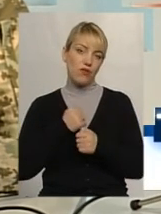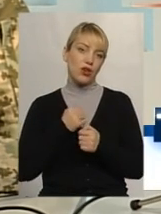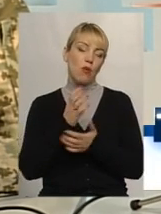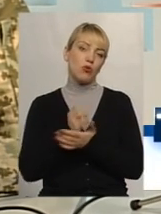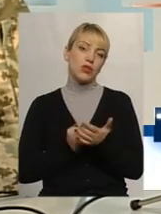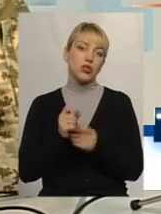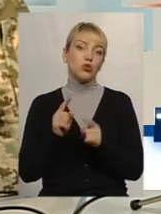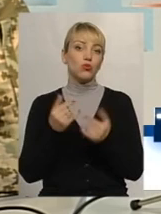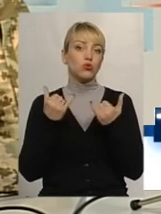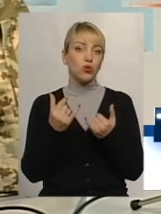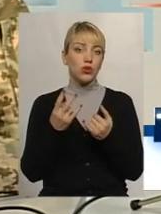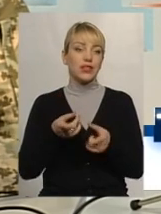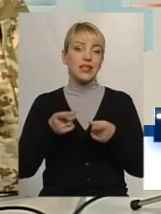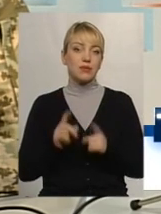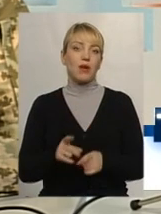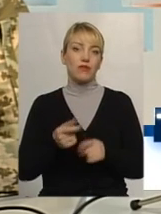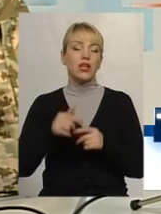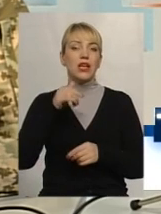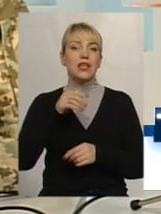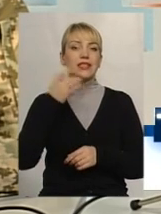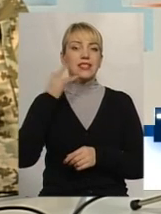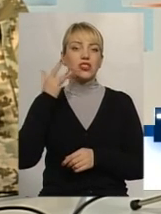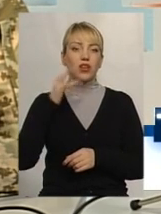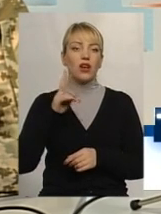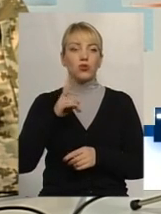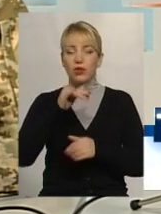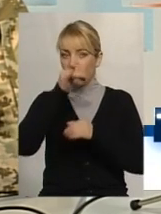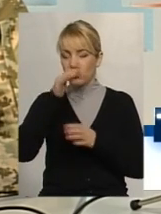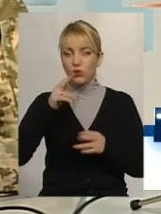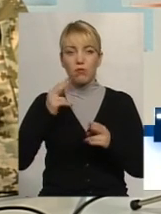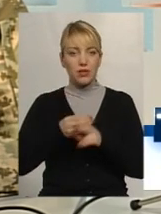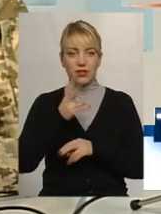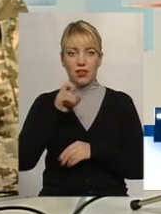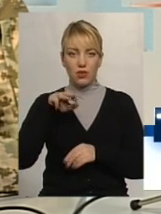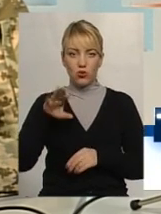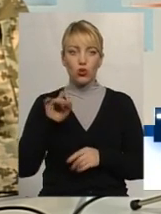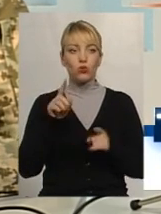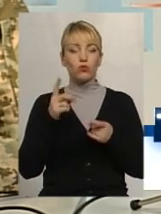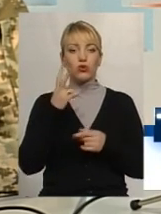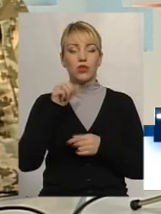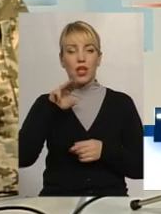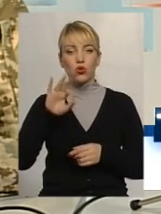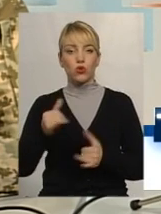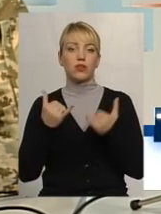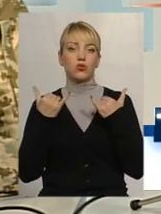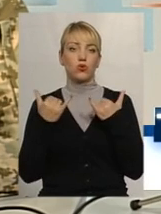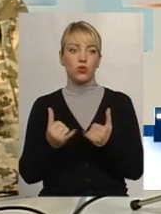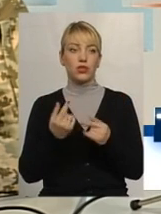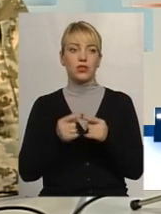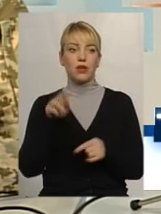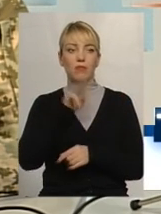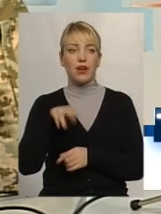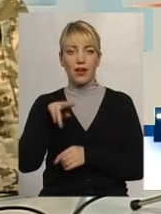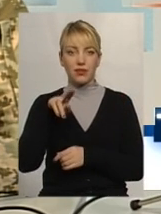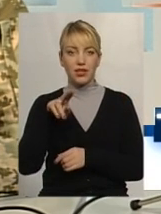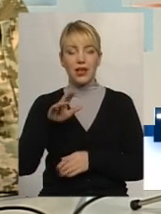насправді, навіть Сполучені Штати і ті не можуть обійтись без НАТО. Тому що НАТО на сьогодні – це мільярд